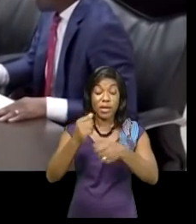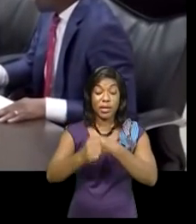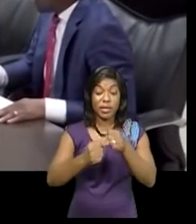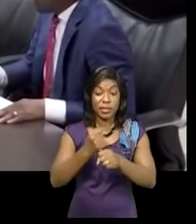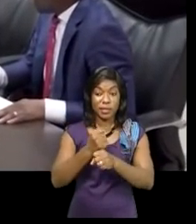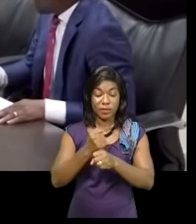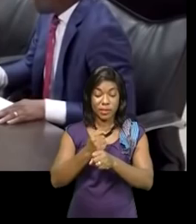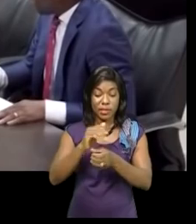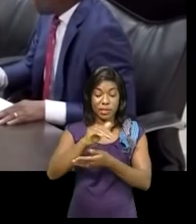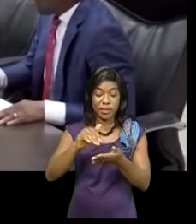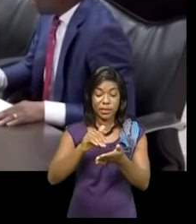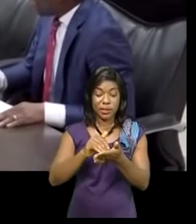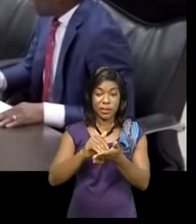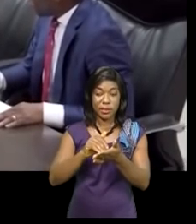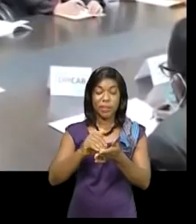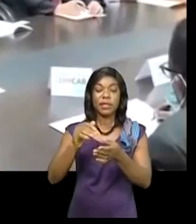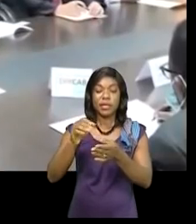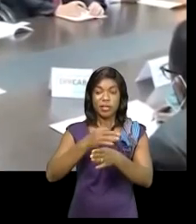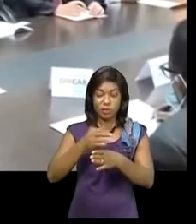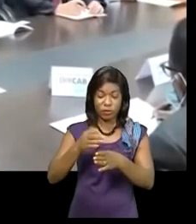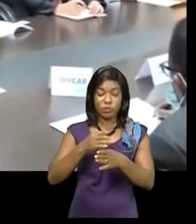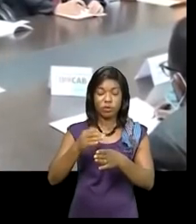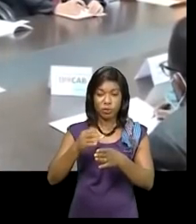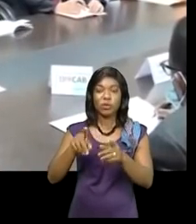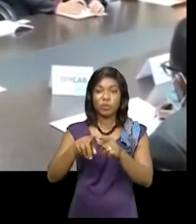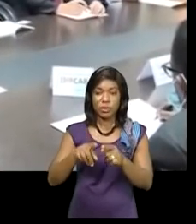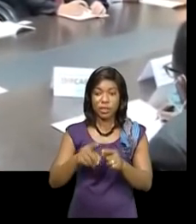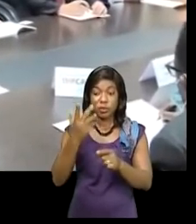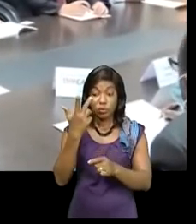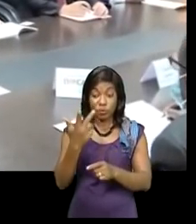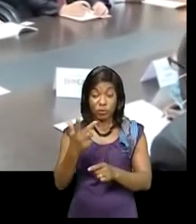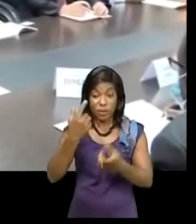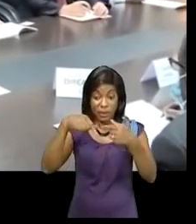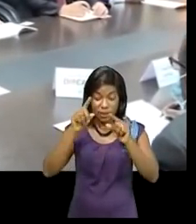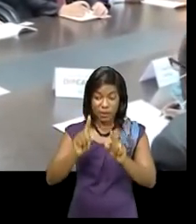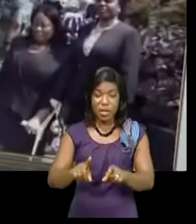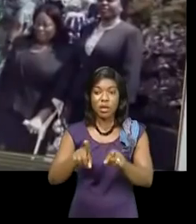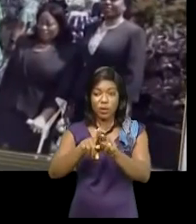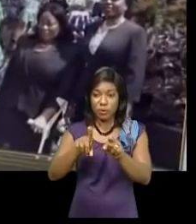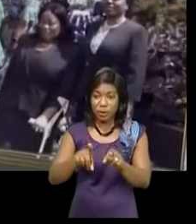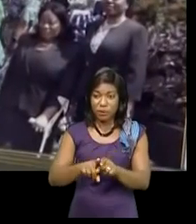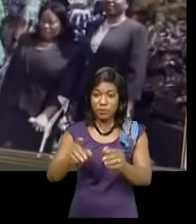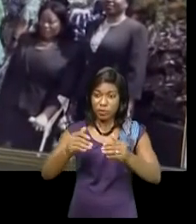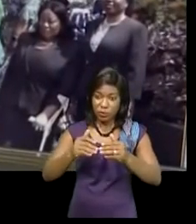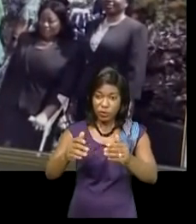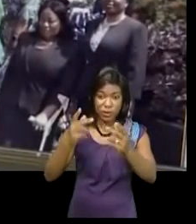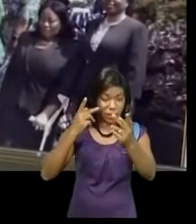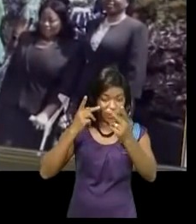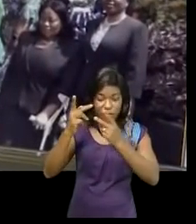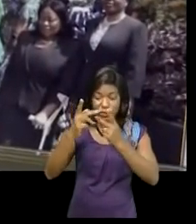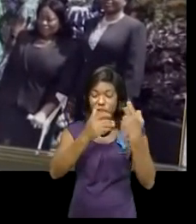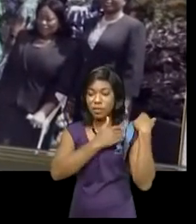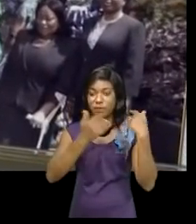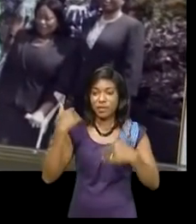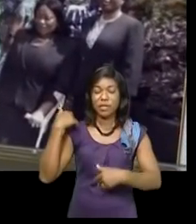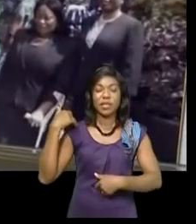ces centres de formation standards internationaux s'étale sur trois ans et rime sans conteste avec la vision du chef de l